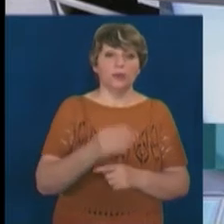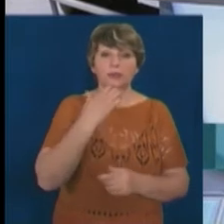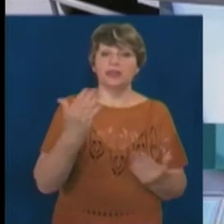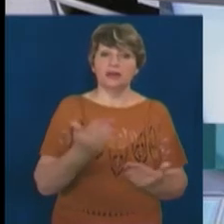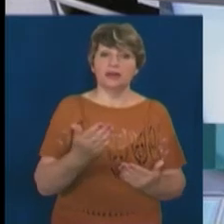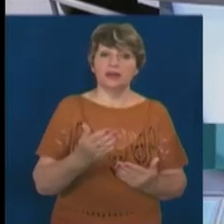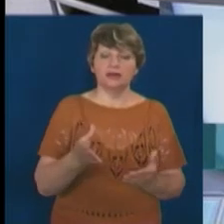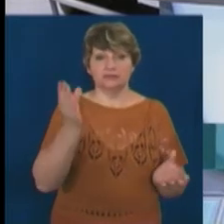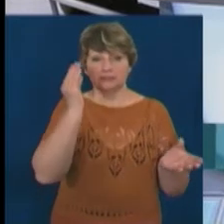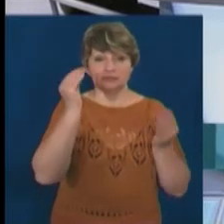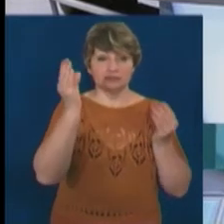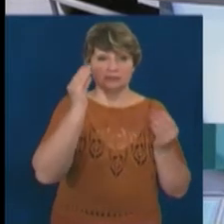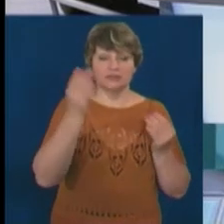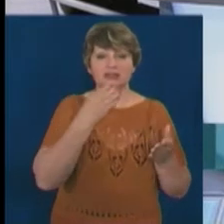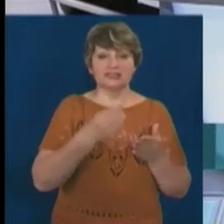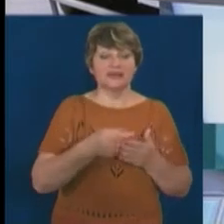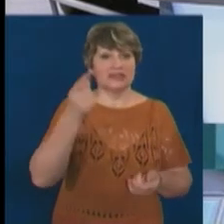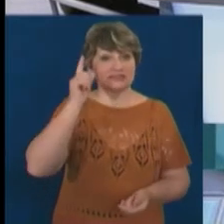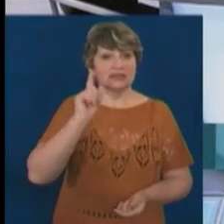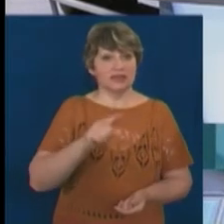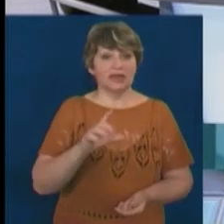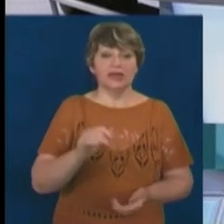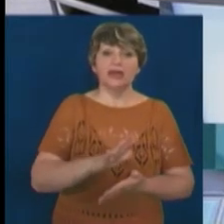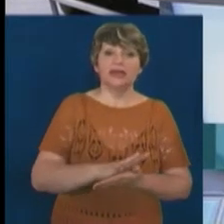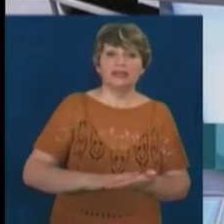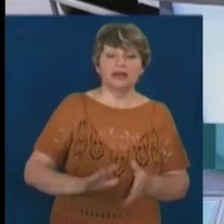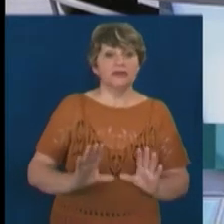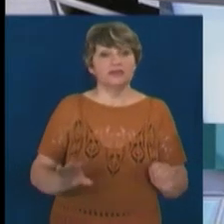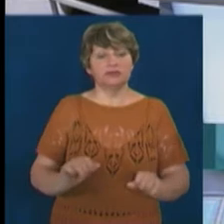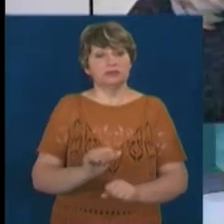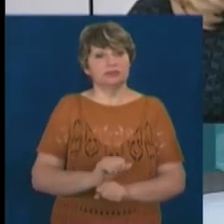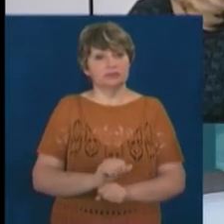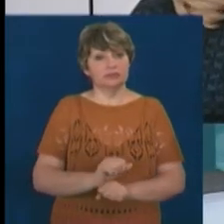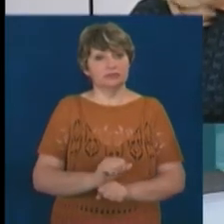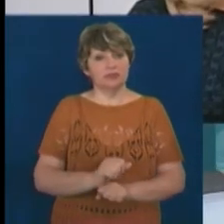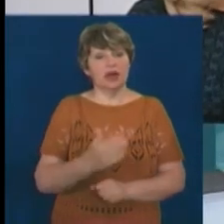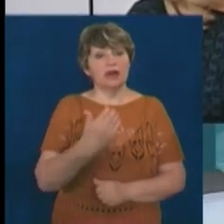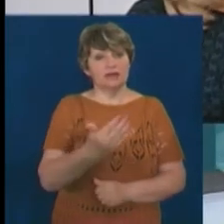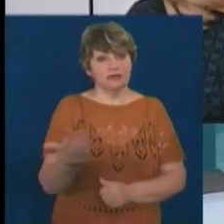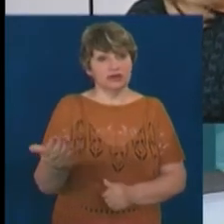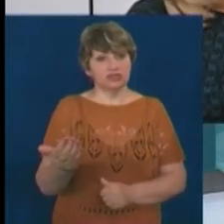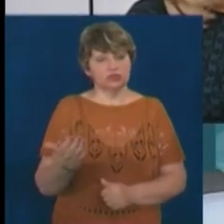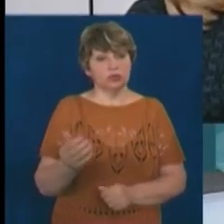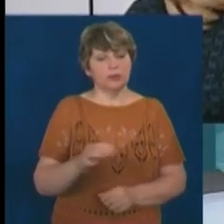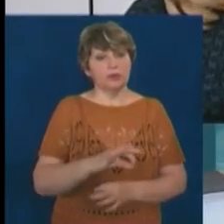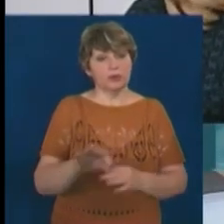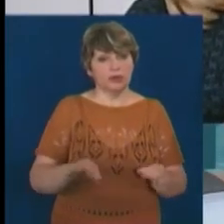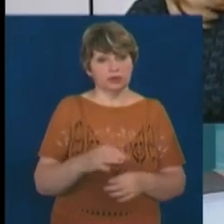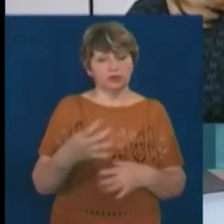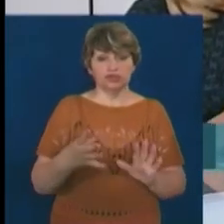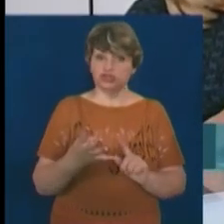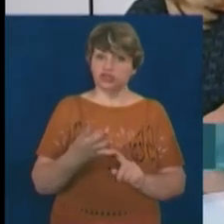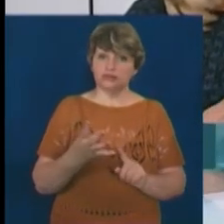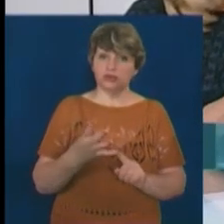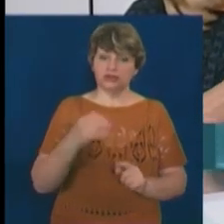збагачують просто свої знання і далі цього не йдуть. В вашому проєкту вже пішов четвертий рік. Мені